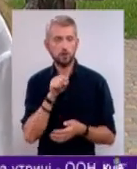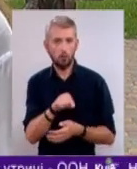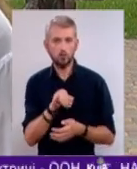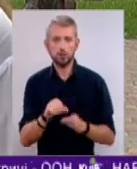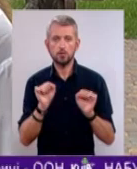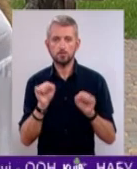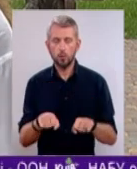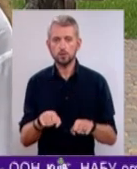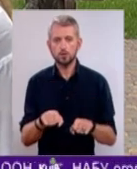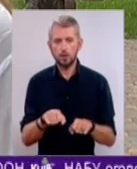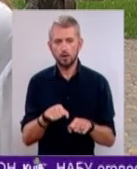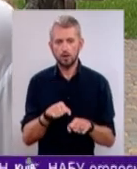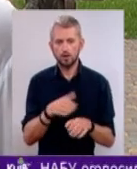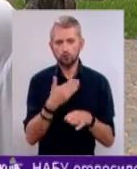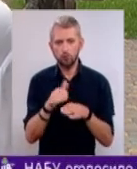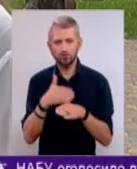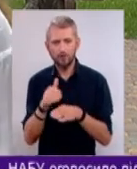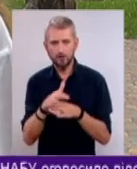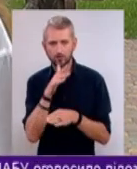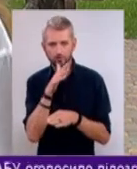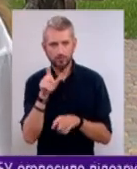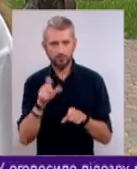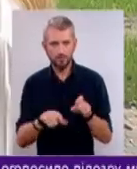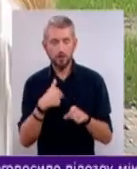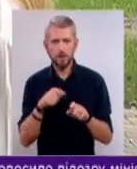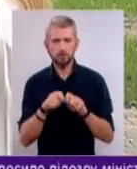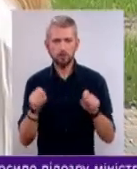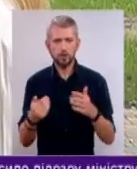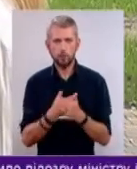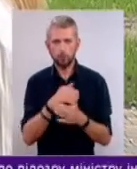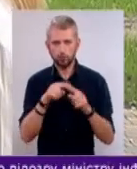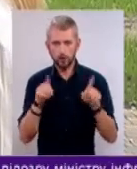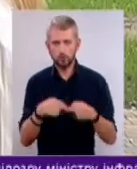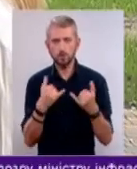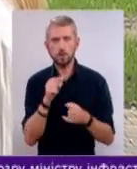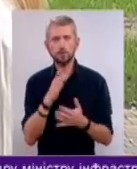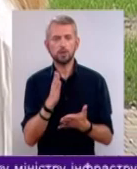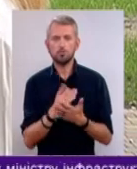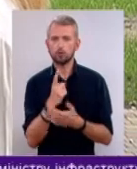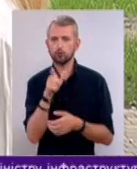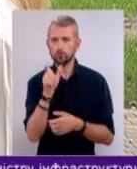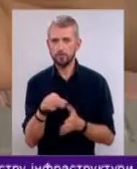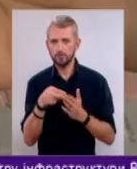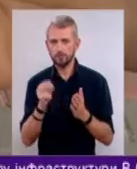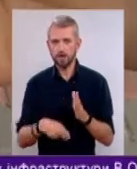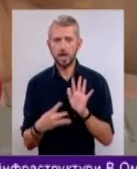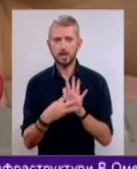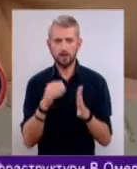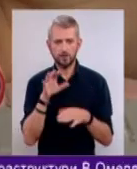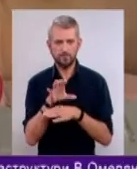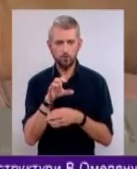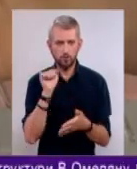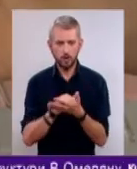можу дозувати час проведення в соцмережі, я створила нову сторінку. Тепер Анжеліка має 100 підписників, 9 публікацій і